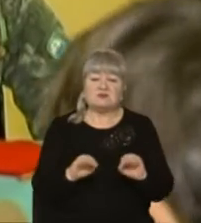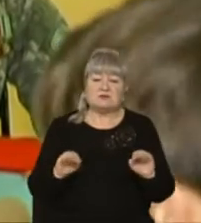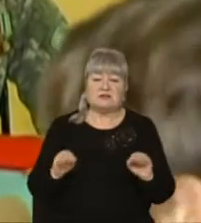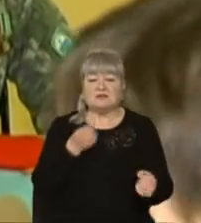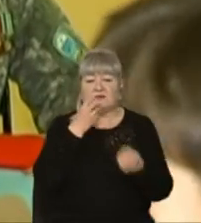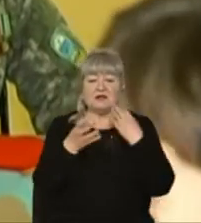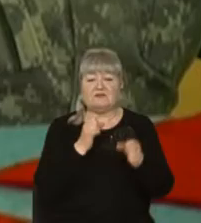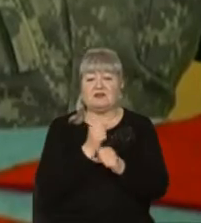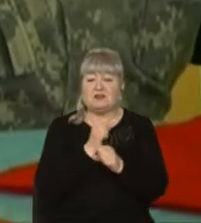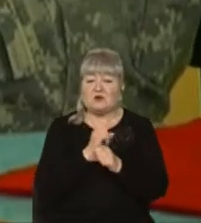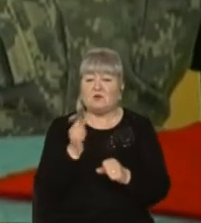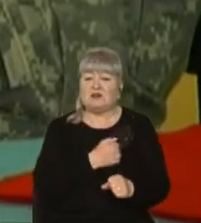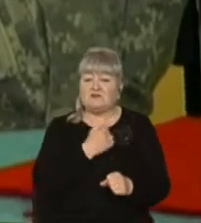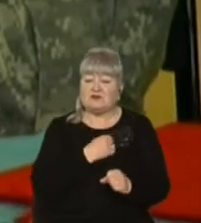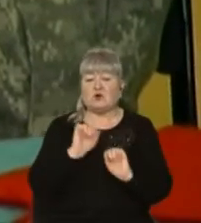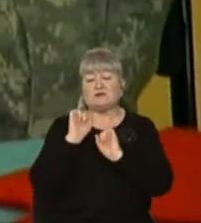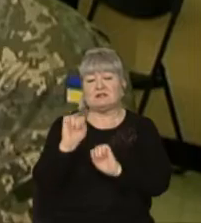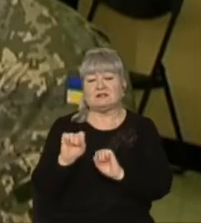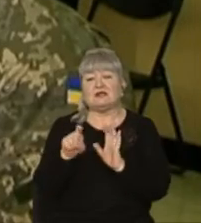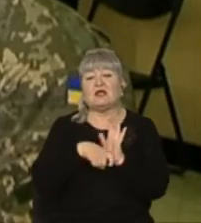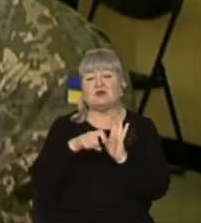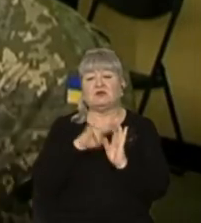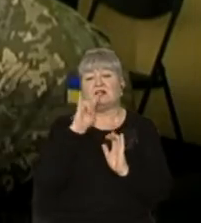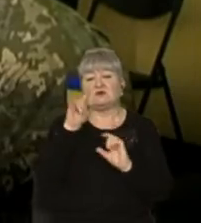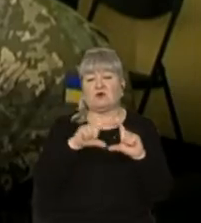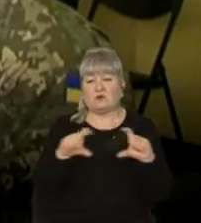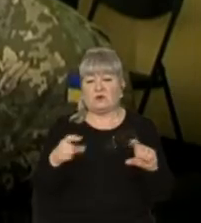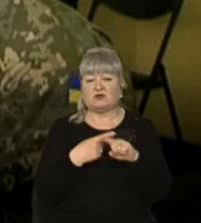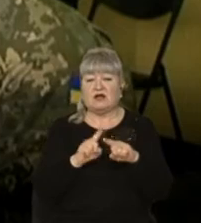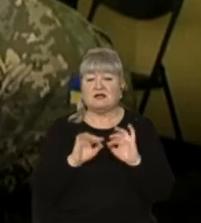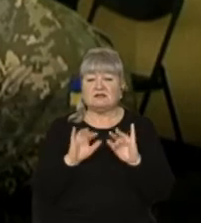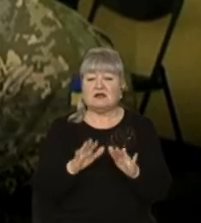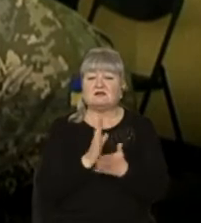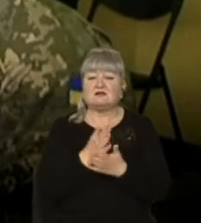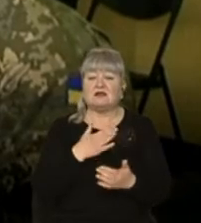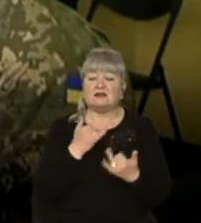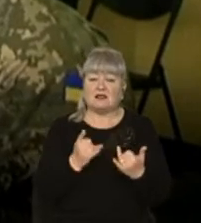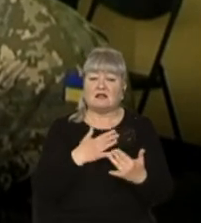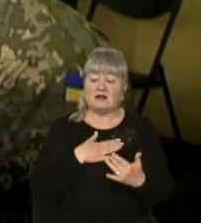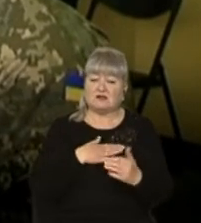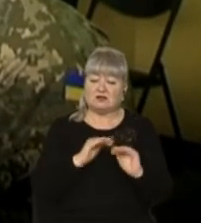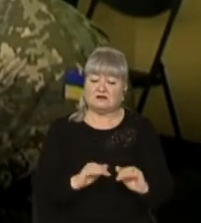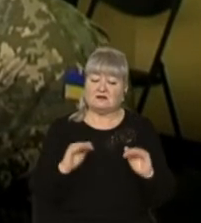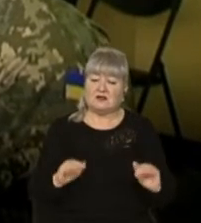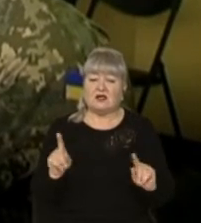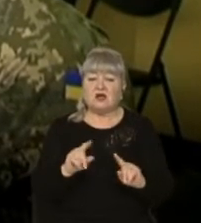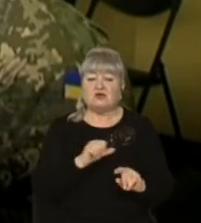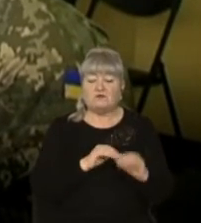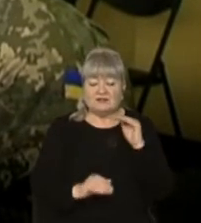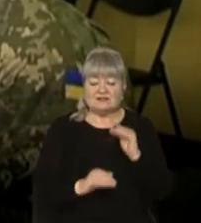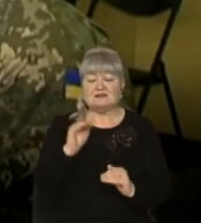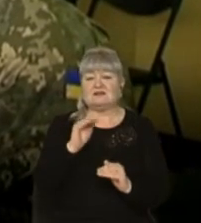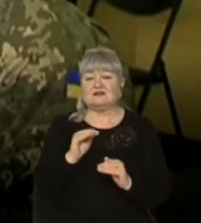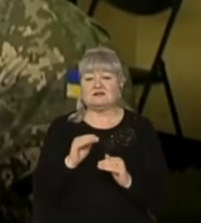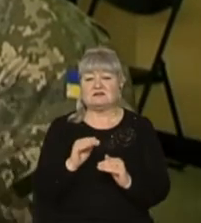майструють військові захисники Донецького аеропорту. Ці акції – це є для наших малих дітей, що вони з самого дитинства